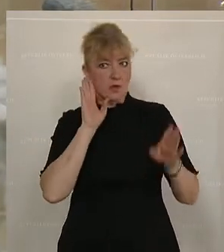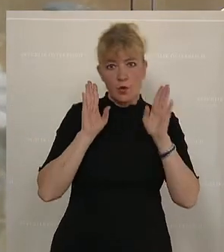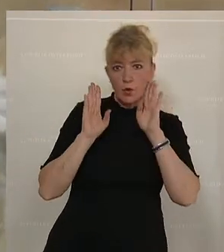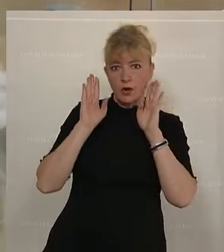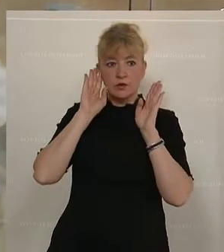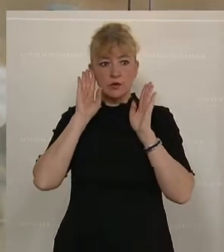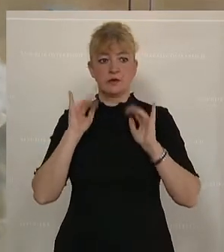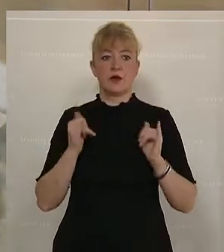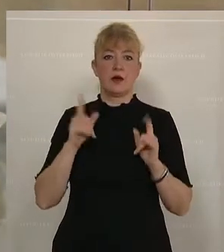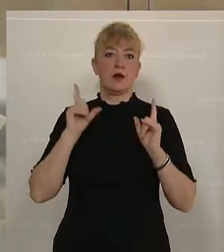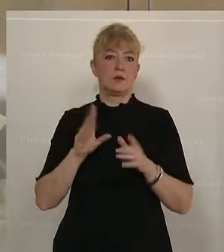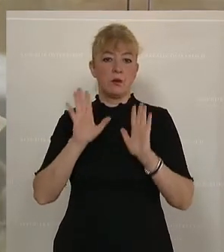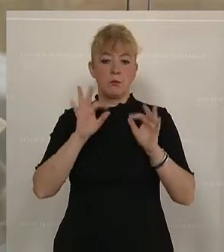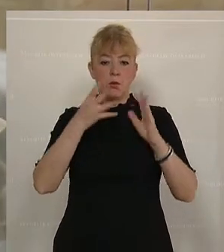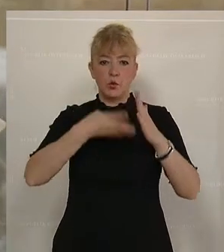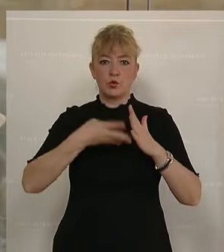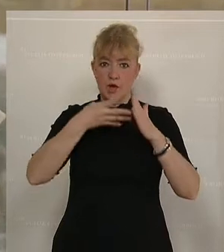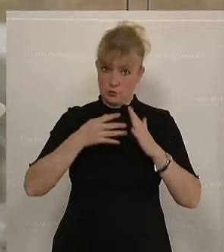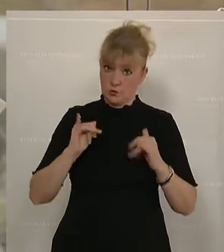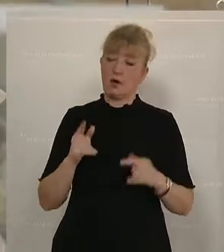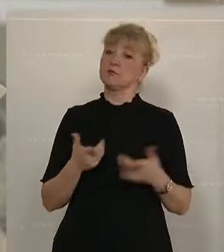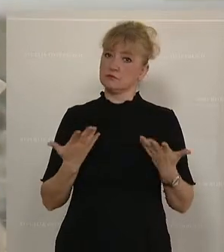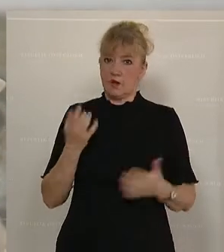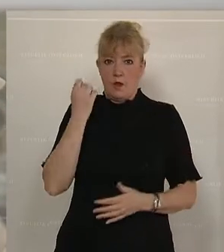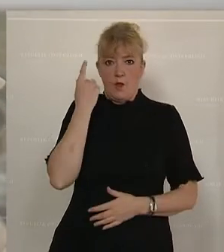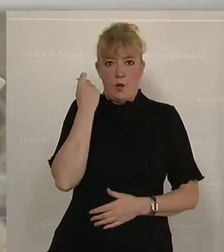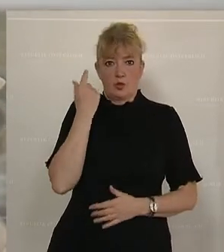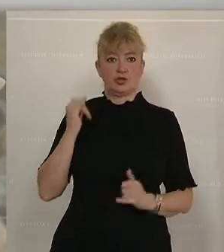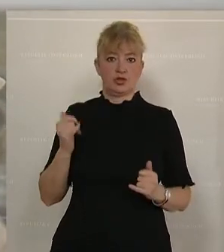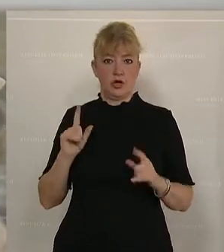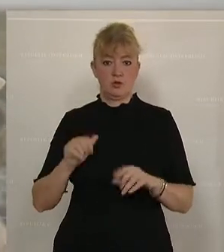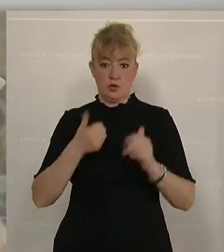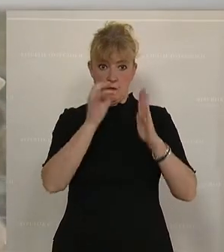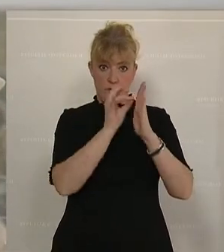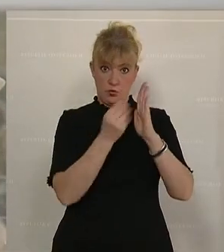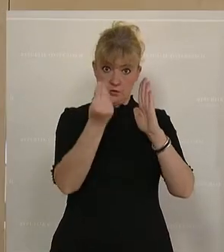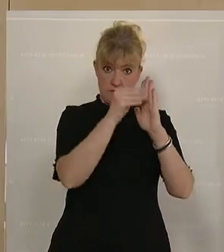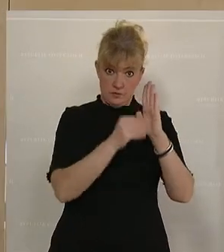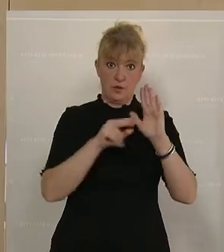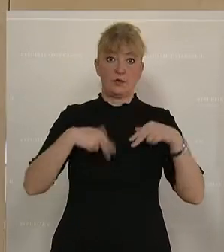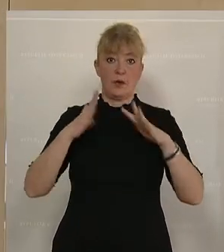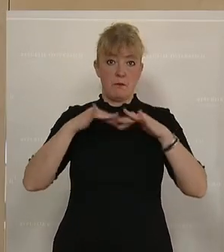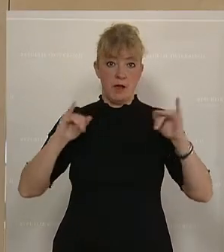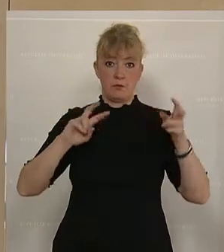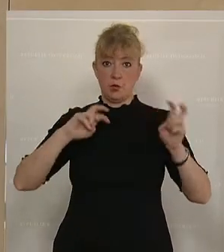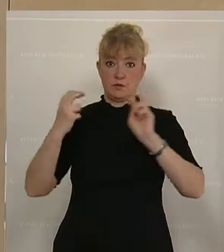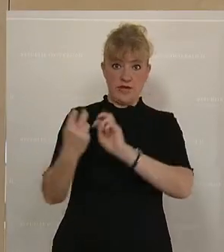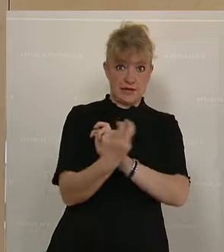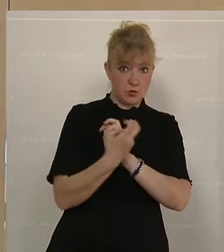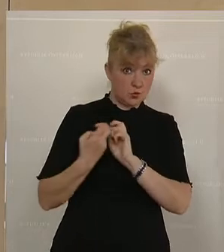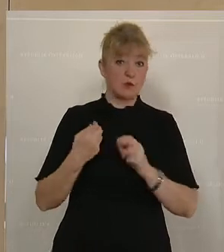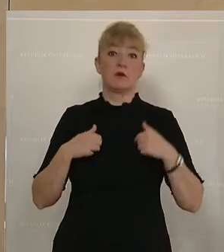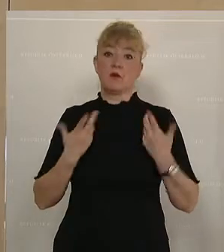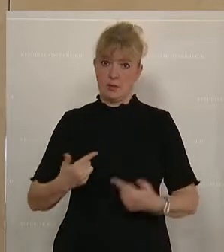mit Begutachtungen. Natürlich, das ist ja das Logischste auf der Welt, dass wir zuerst die Punkte festlegen und dann in die parlamentarische Umsetzung gehen. Und dann bin ich